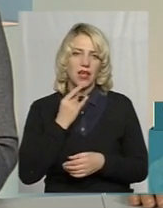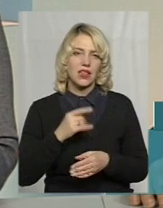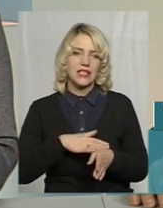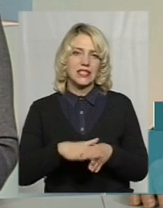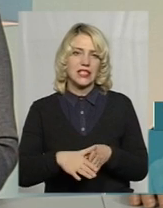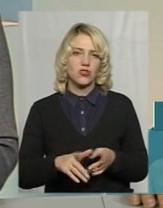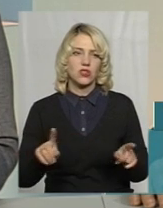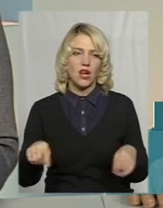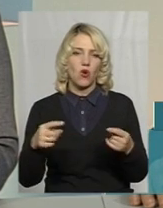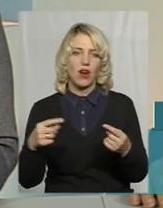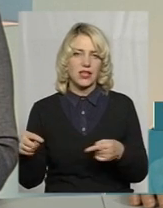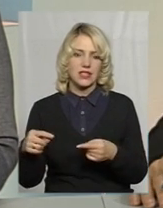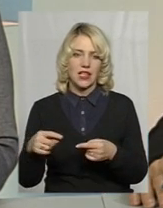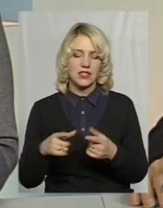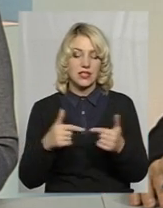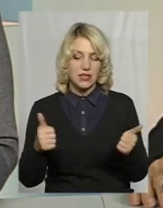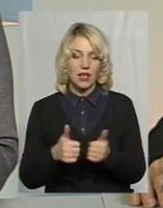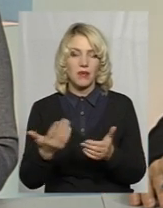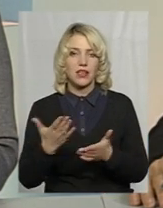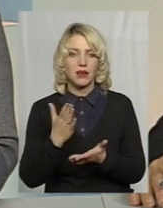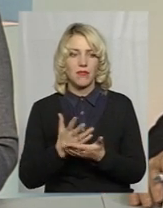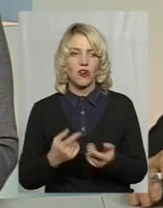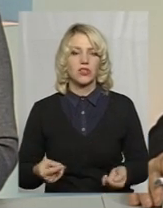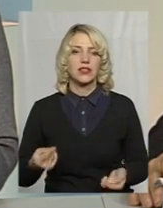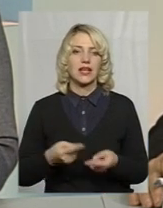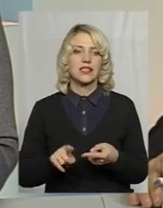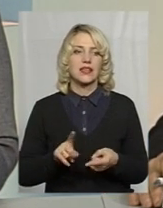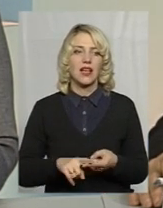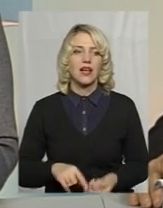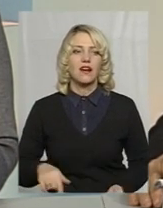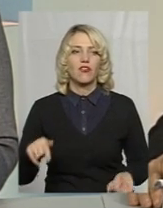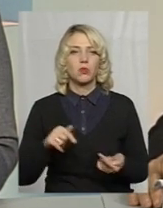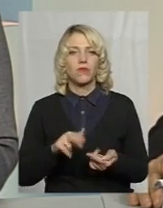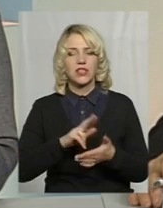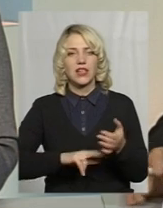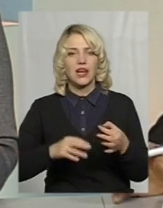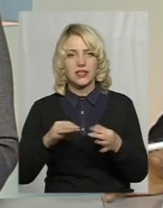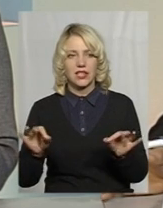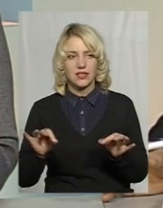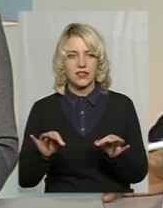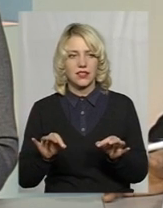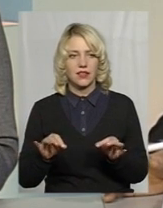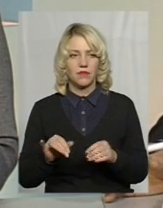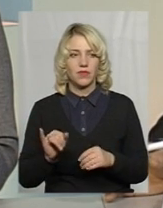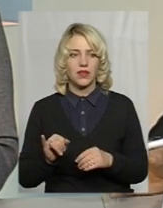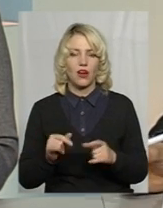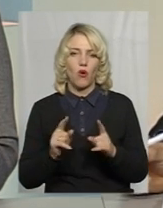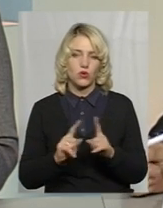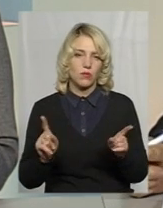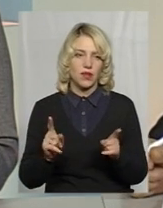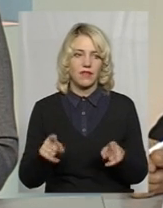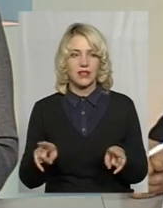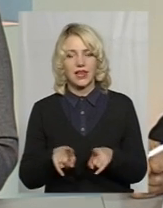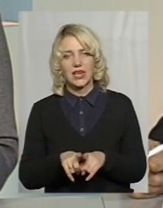організаціями, які мають на це відповідні ліцензії. І особливих таких,